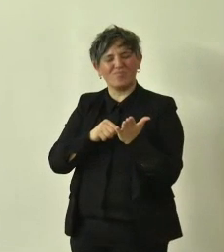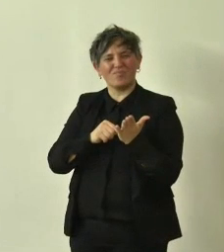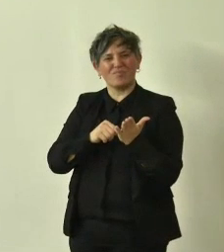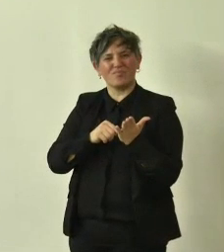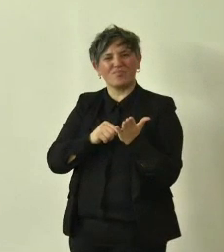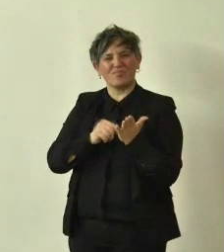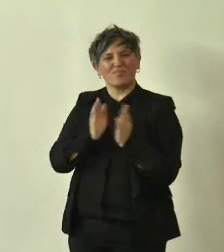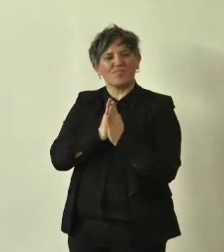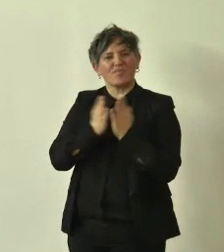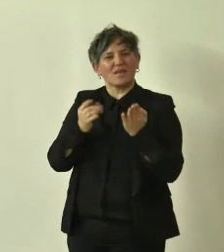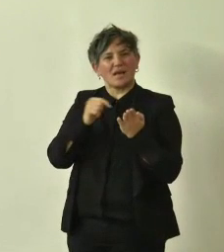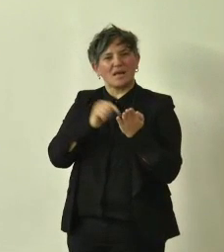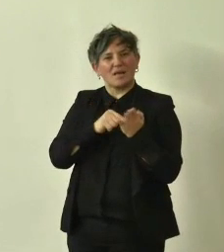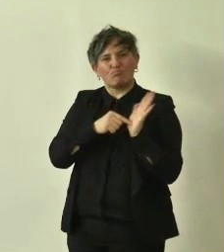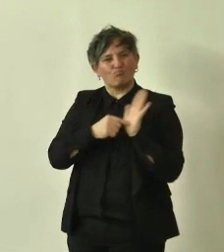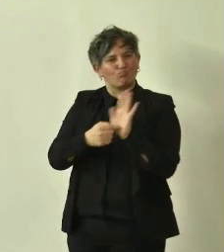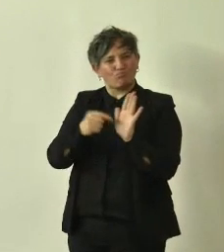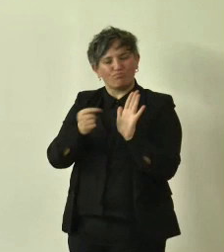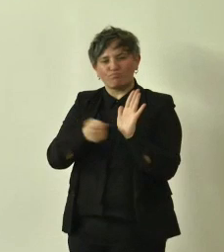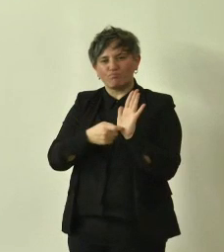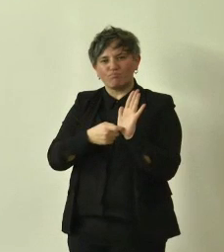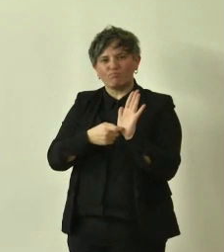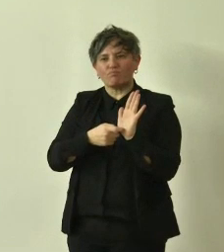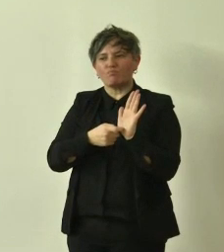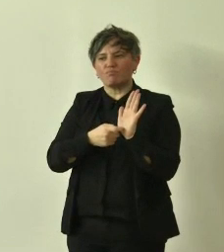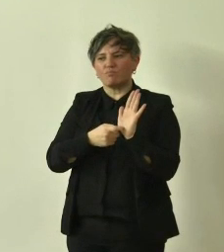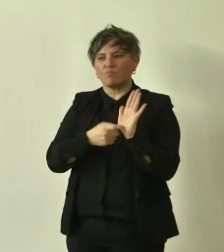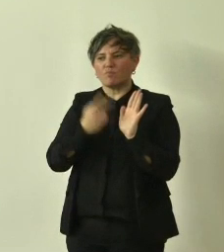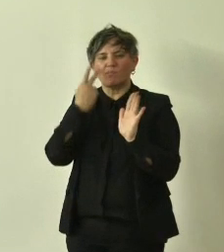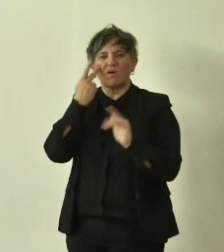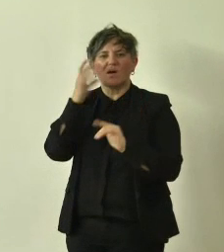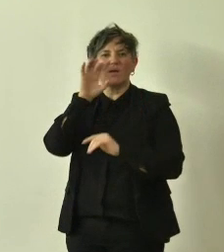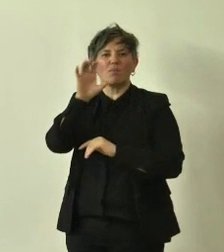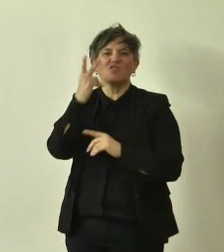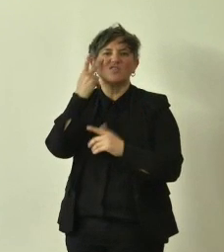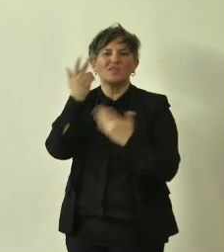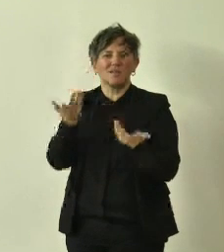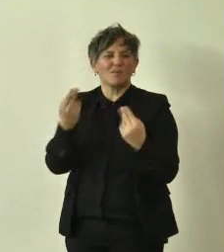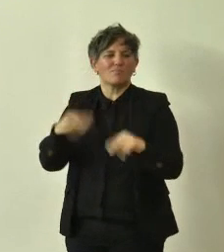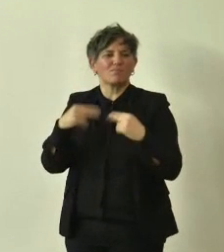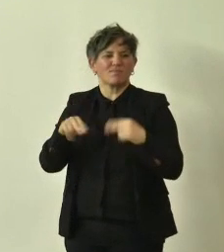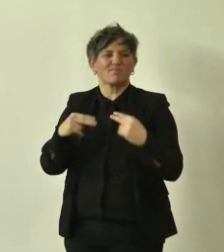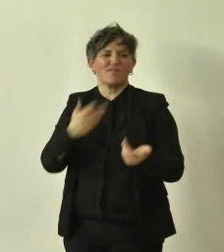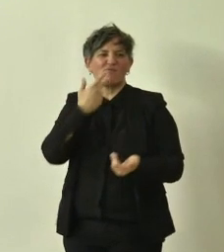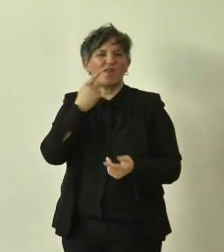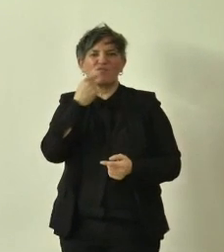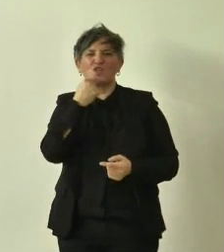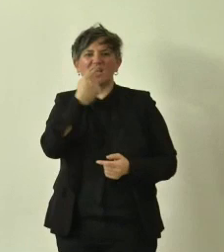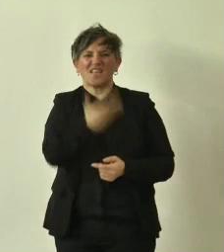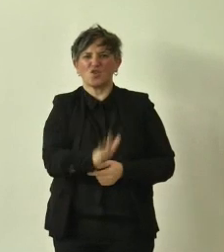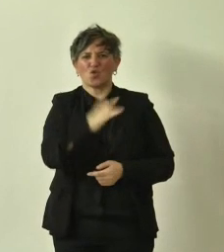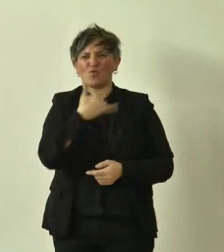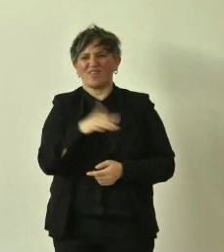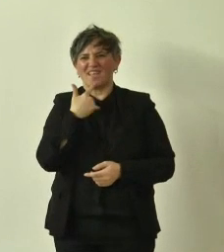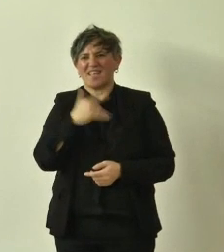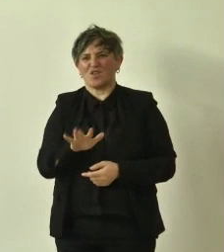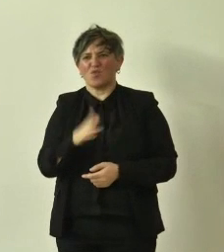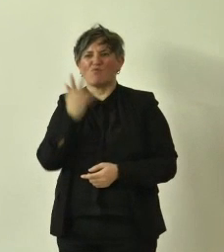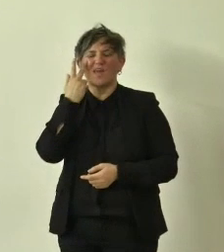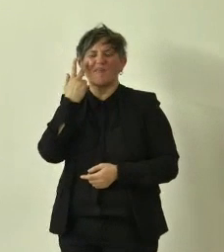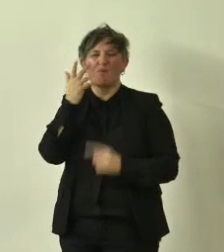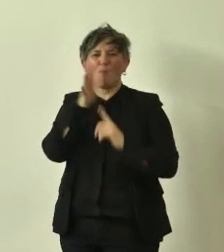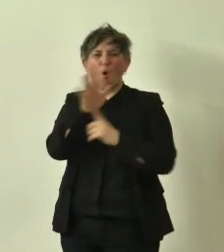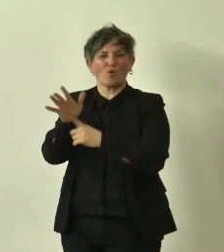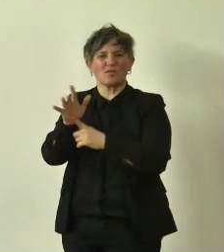questa pubblicazione come dicevo non vi farò vedere le immagini quello che dovevo dire l'ho quasi finito però